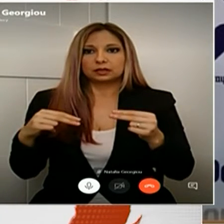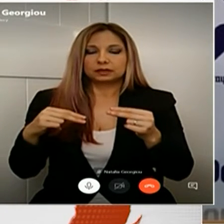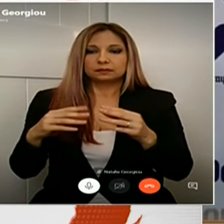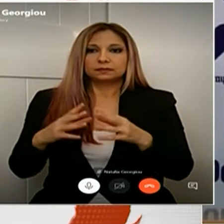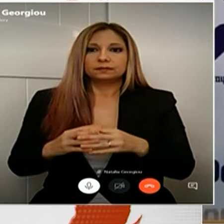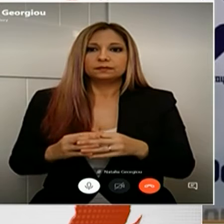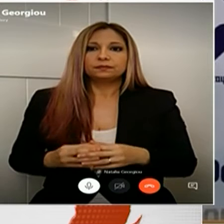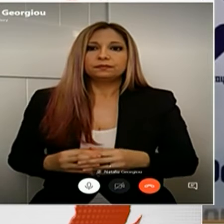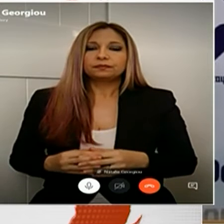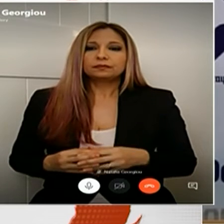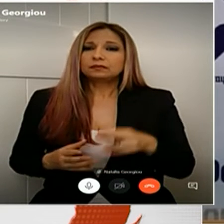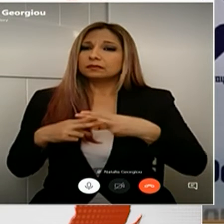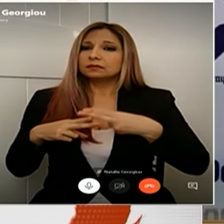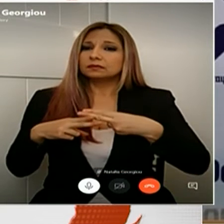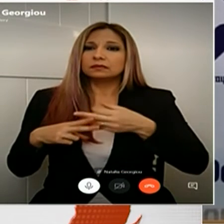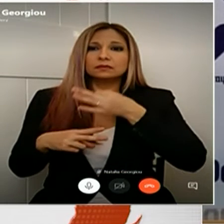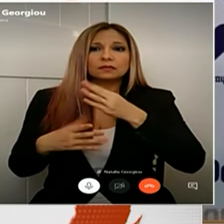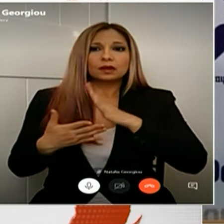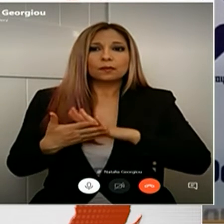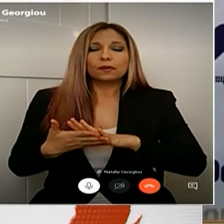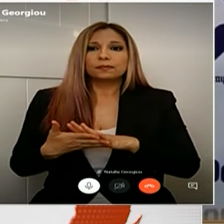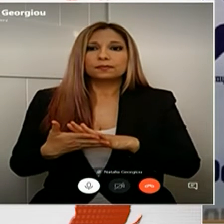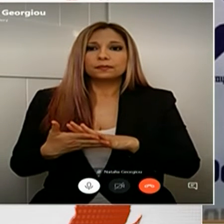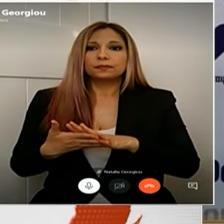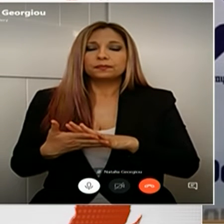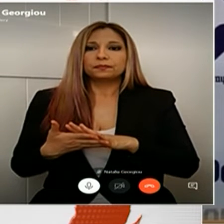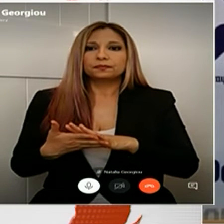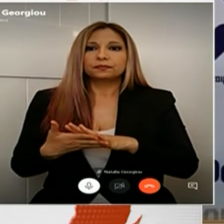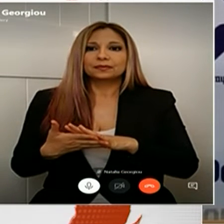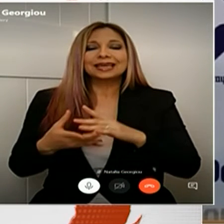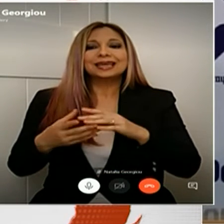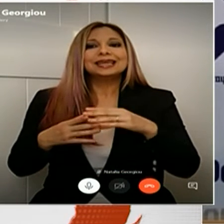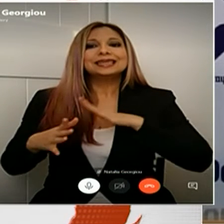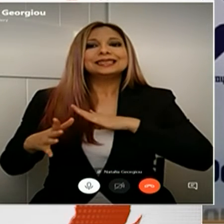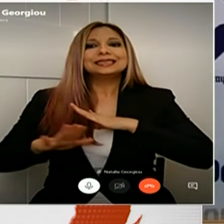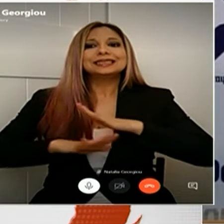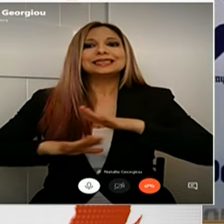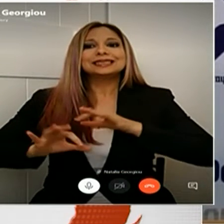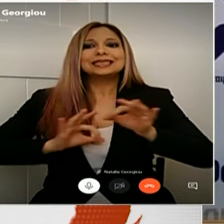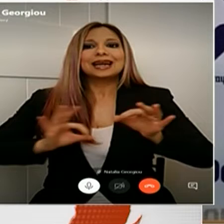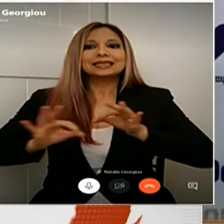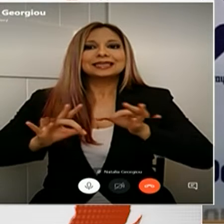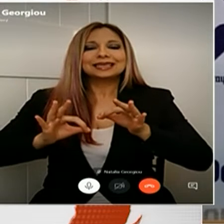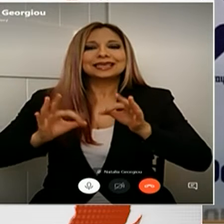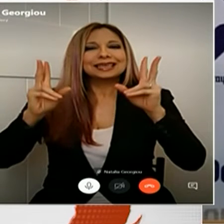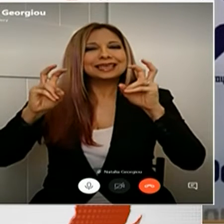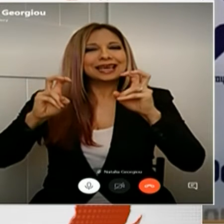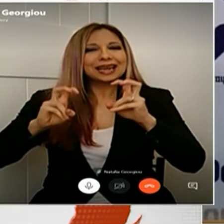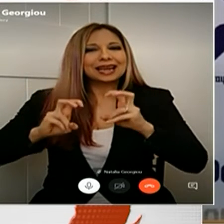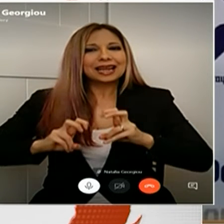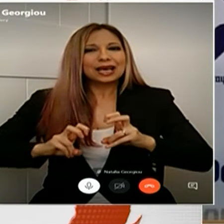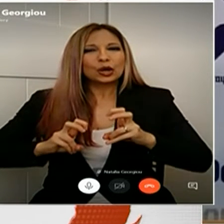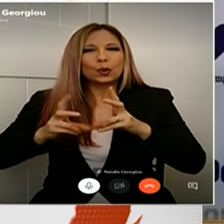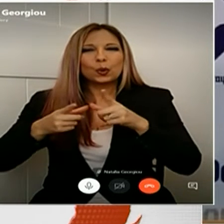Είναι σημαντικό να αναφέρω ότι η στρατηγική της ειχνηλάτησης την οποία ανακολουθούμε κρίνεται